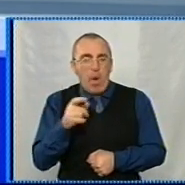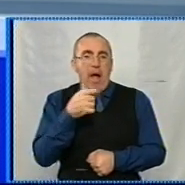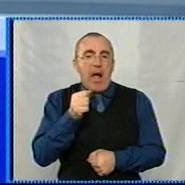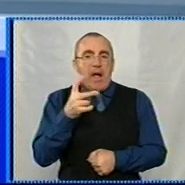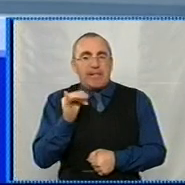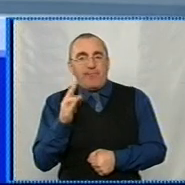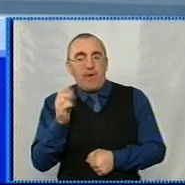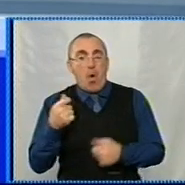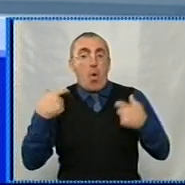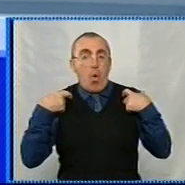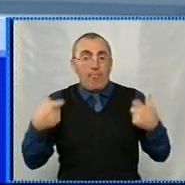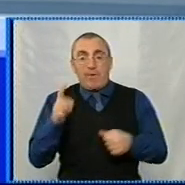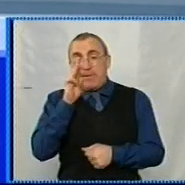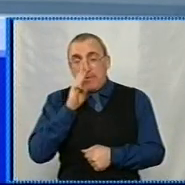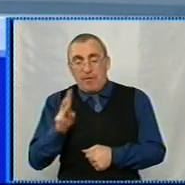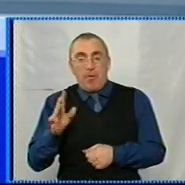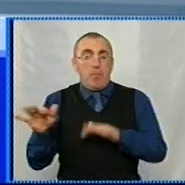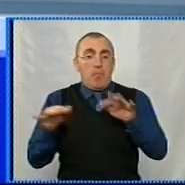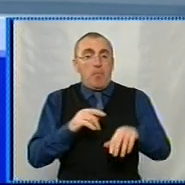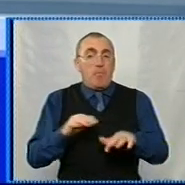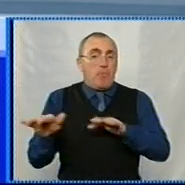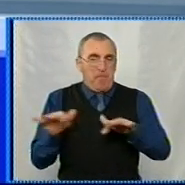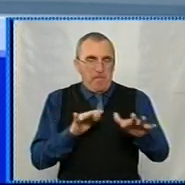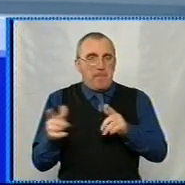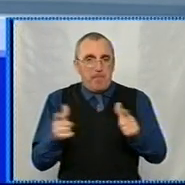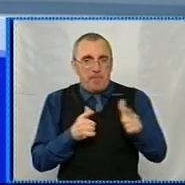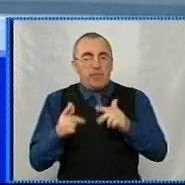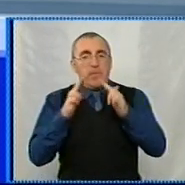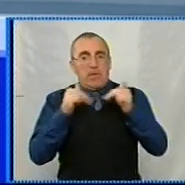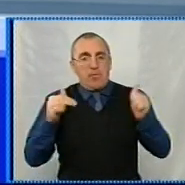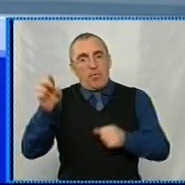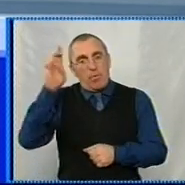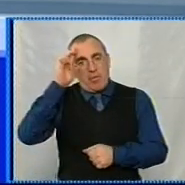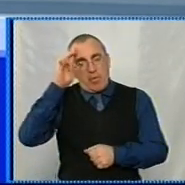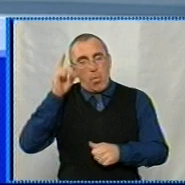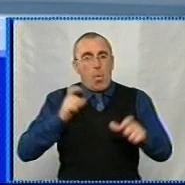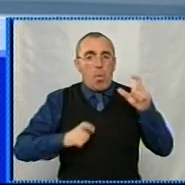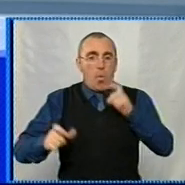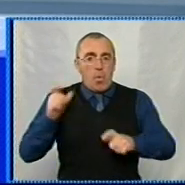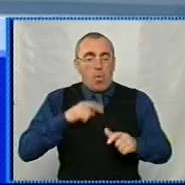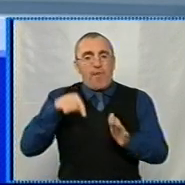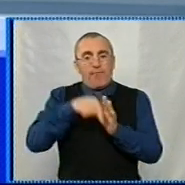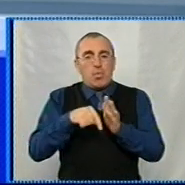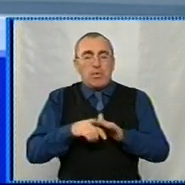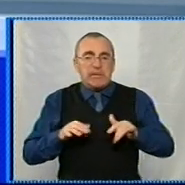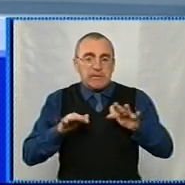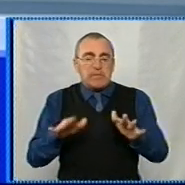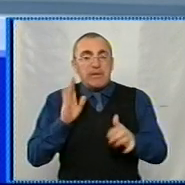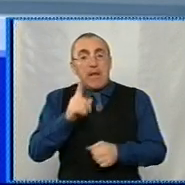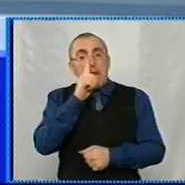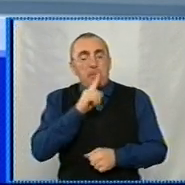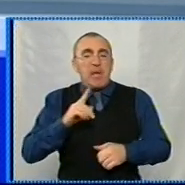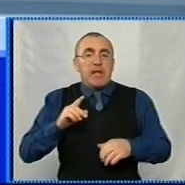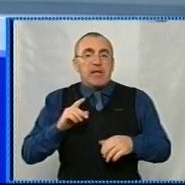Офіцери протягом трьох місяців прийшли курс підготовки на базі Дніпропетровського державного університету внутрішніх справ та місяць